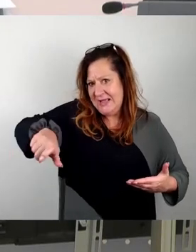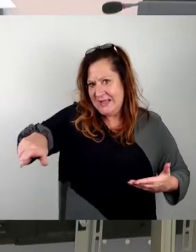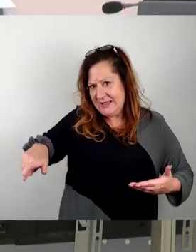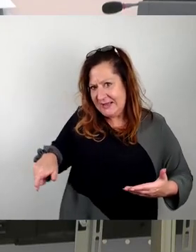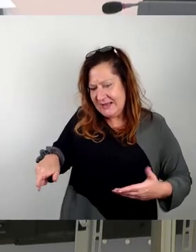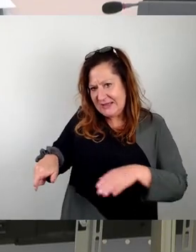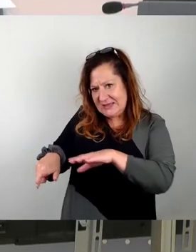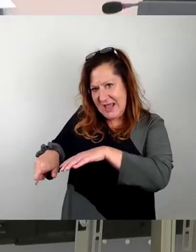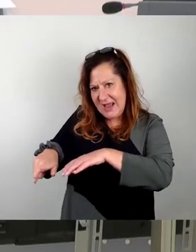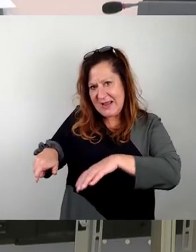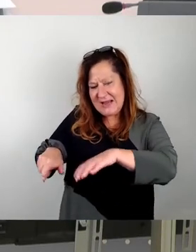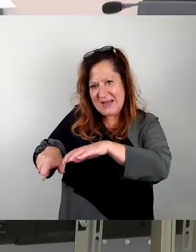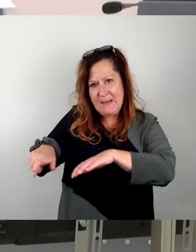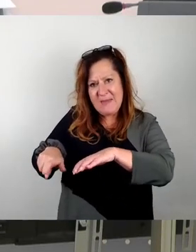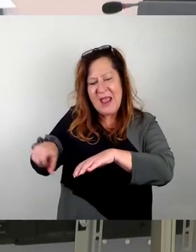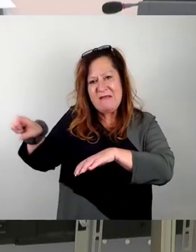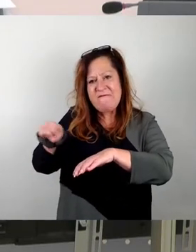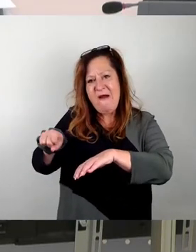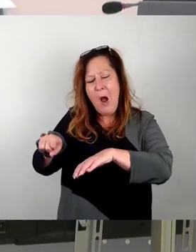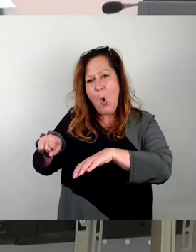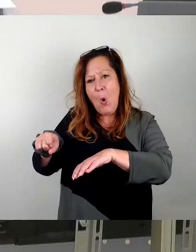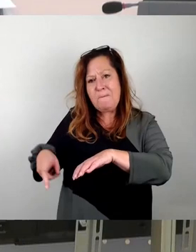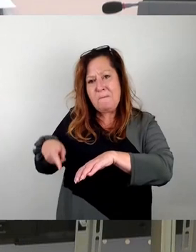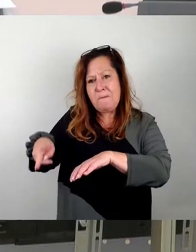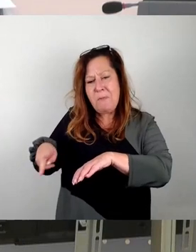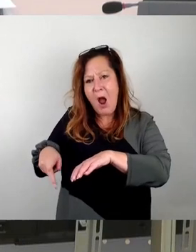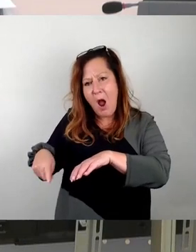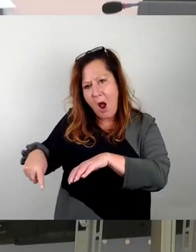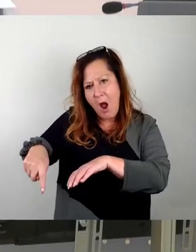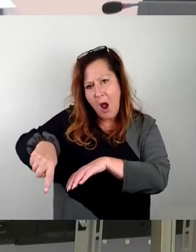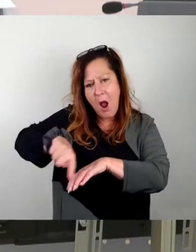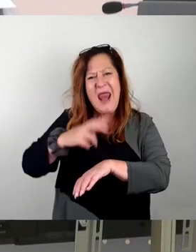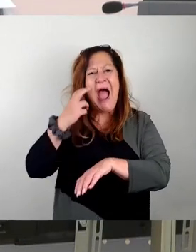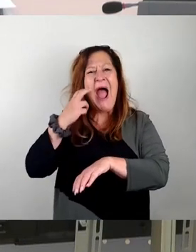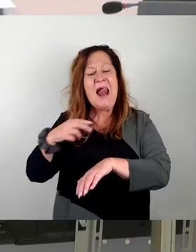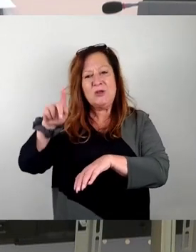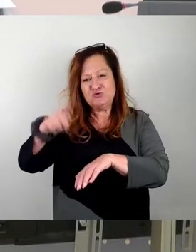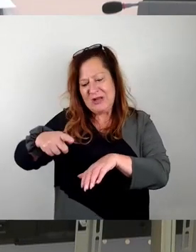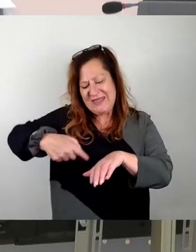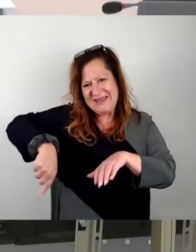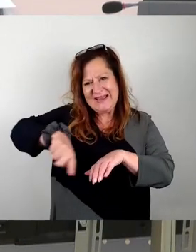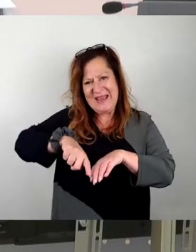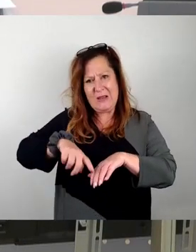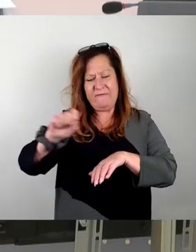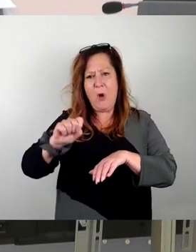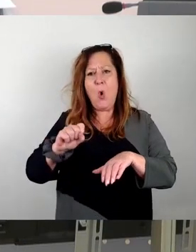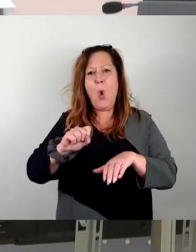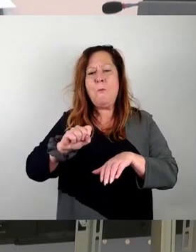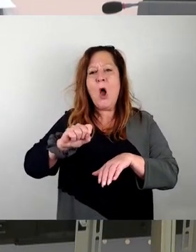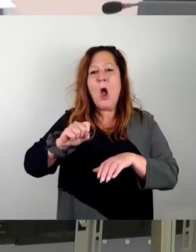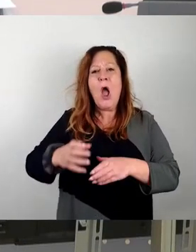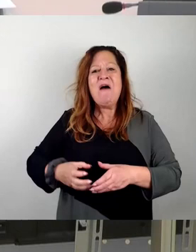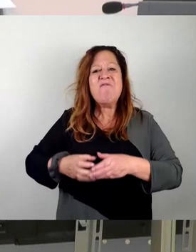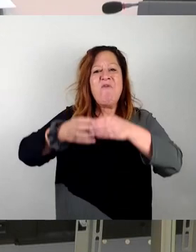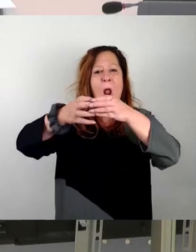warum das über den Bahnkörper in die Altstadt reinreicht, in den Altstadtring. Also das World Trade Center ist ja im Prinzip damals auch sehr umstritten gewesen.